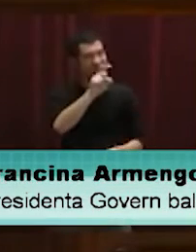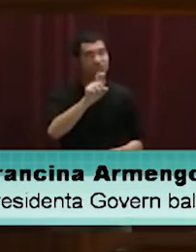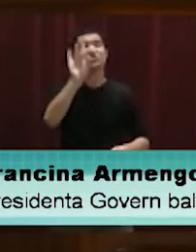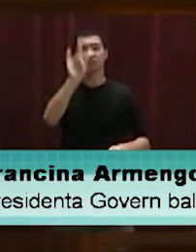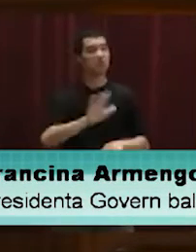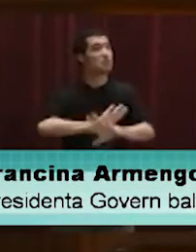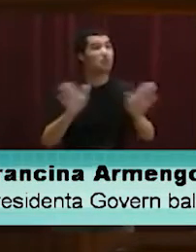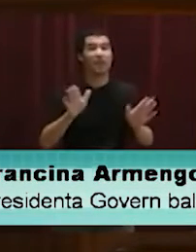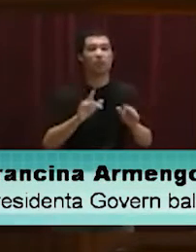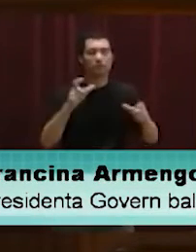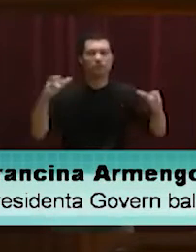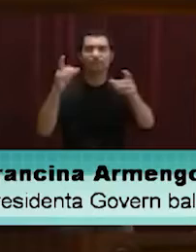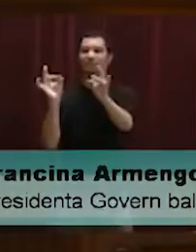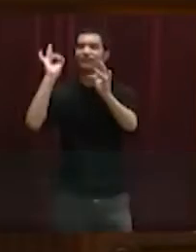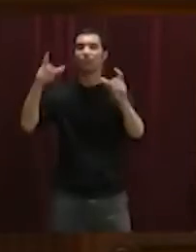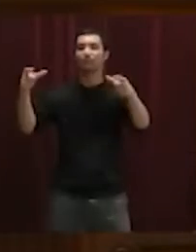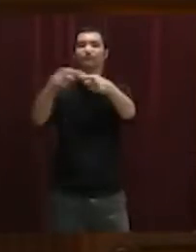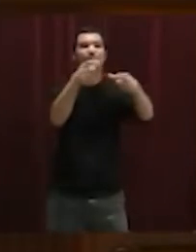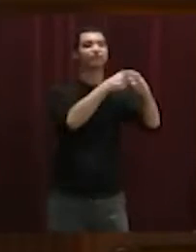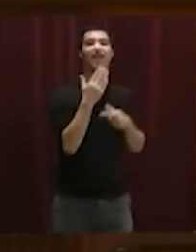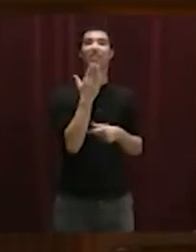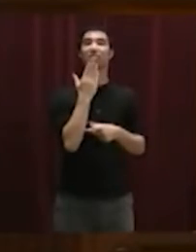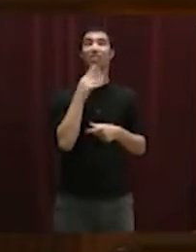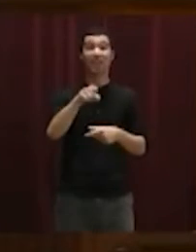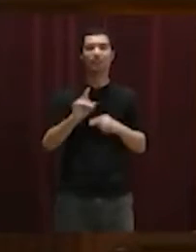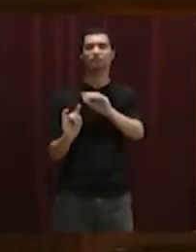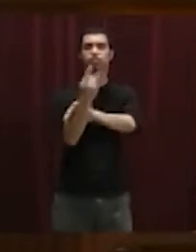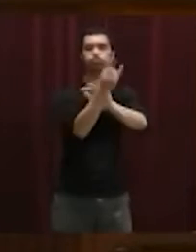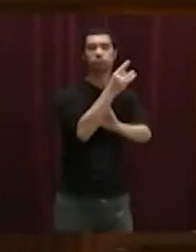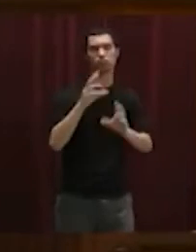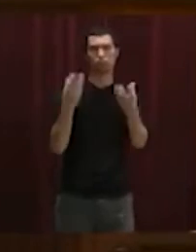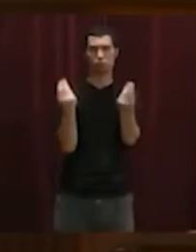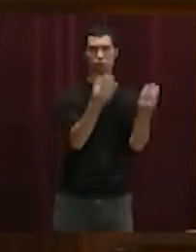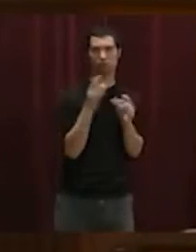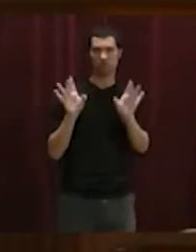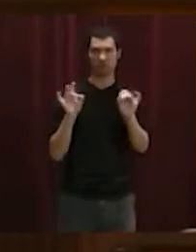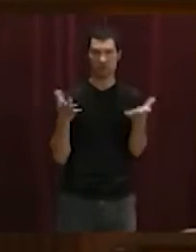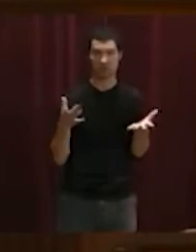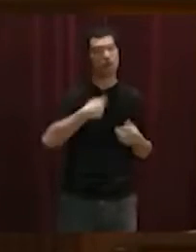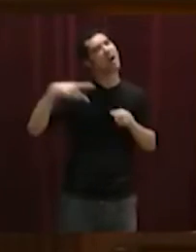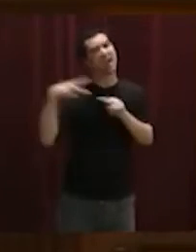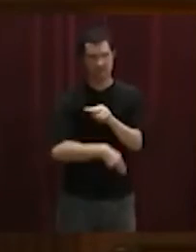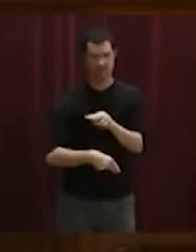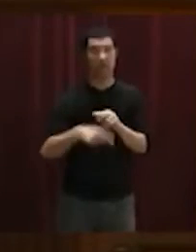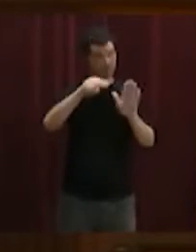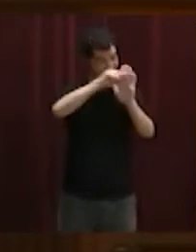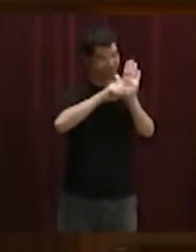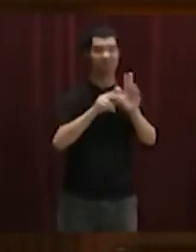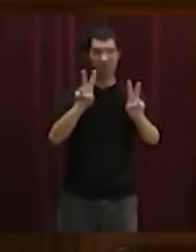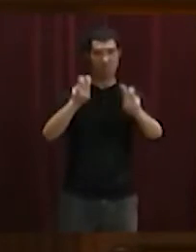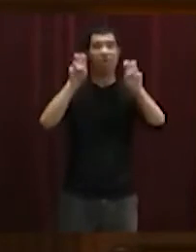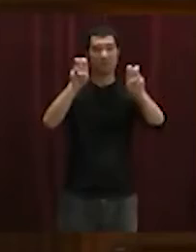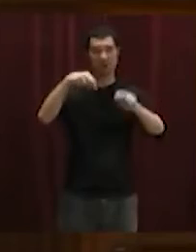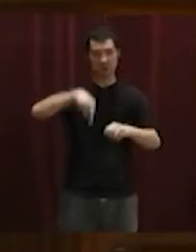en l'origen de molts contagis i això és el que hem de continuar evitant. Aquesta serà una de les noves restriccions que d'entrada només s